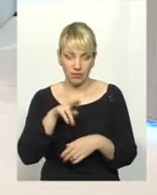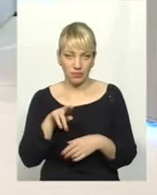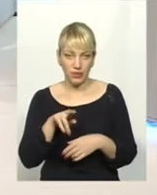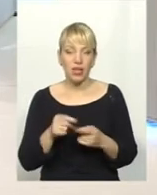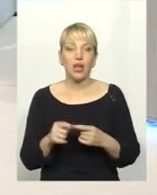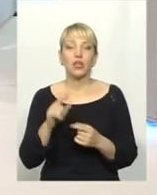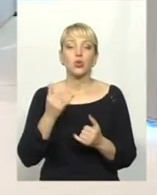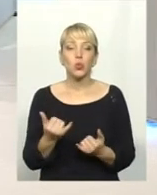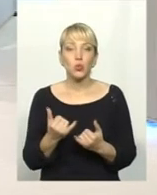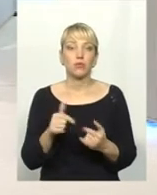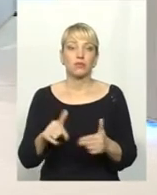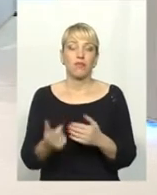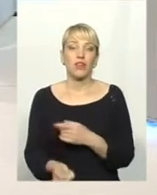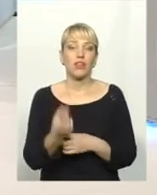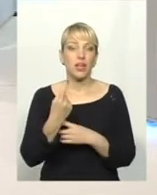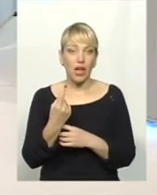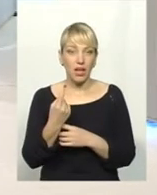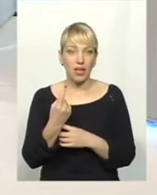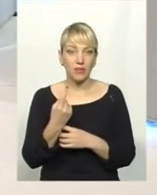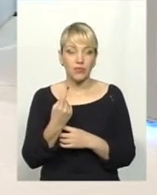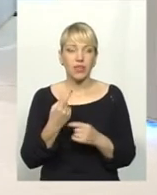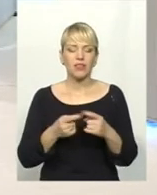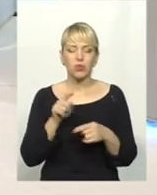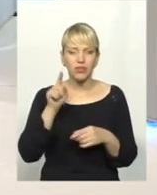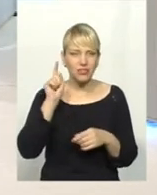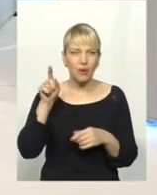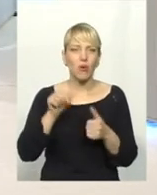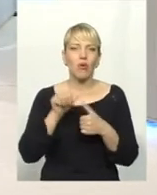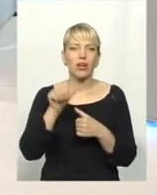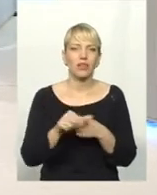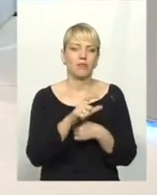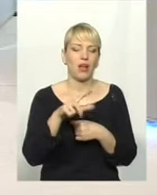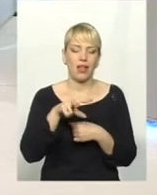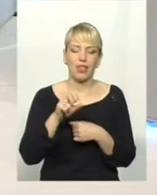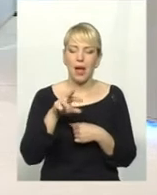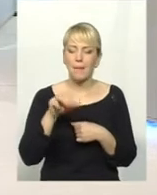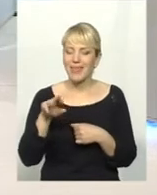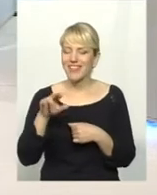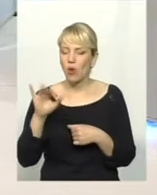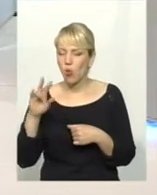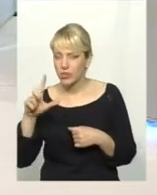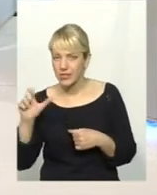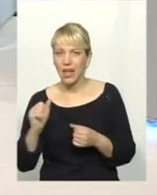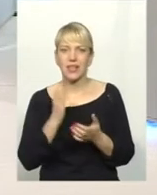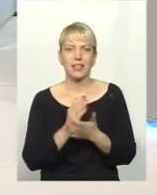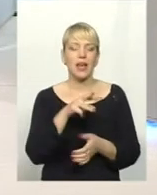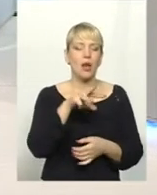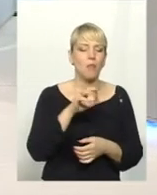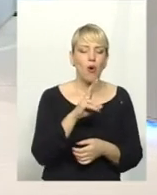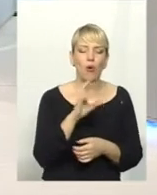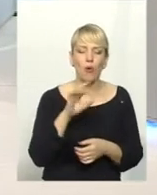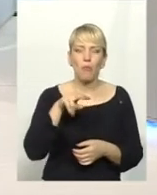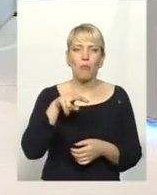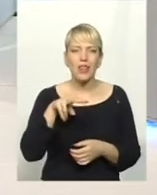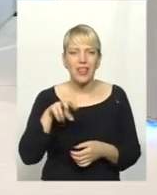виникає, ну, і там, крім хламідіоза, низка інших, мікоплазмози, і далі, рентальний герпіс, і так